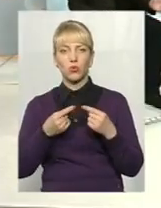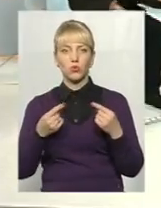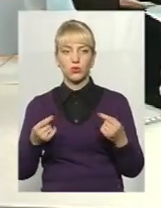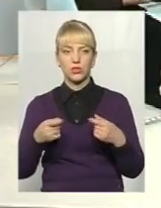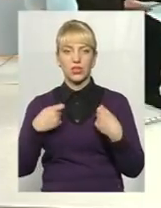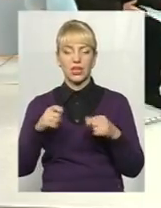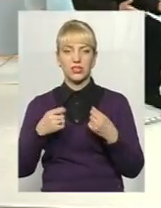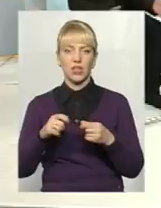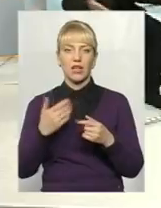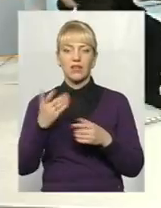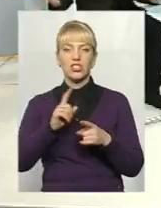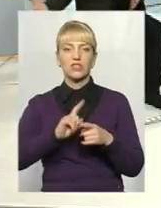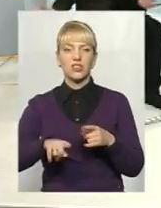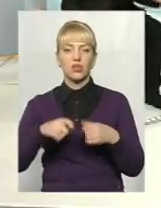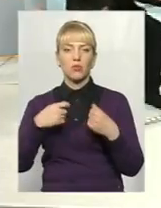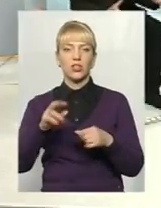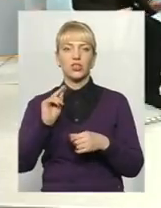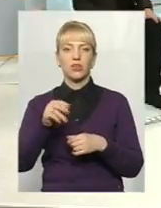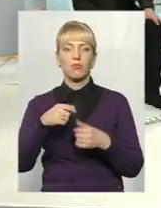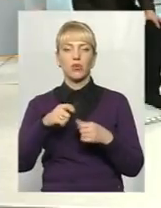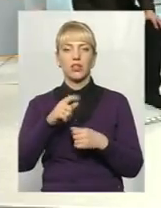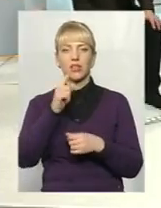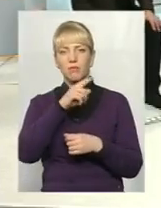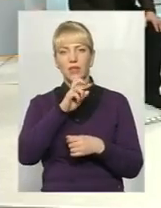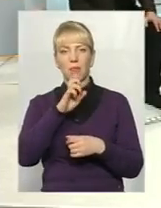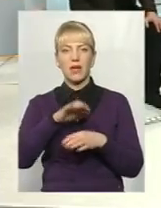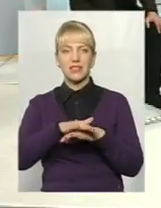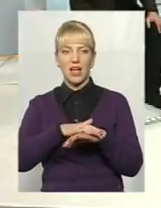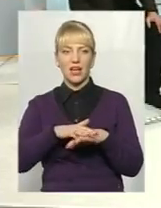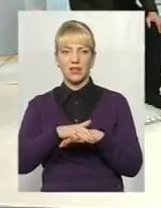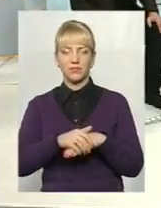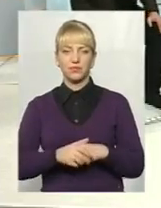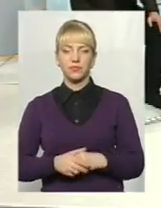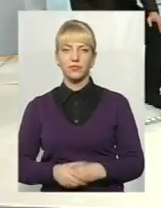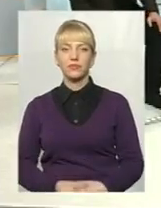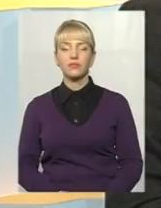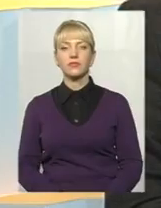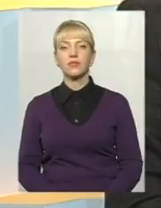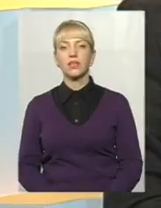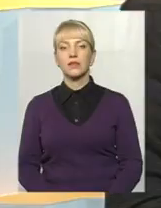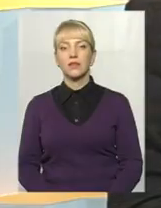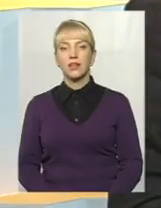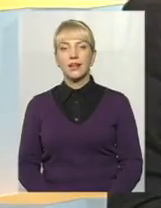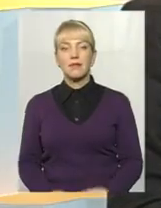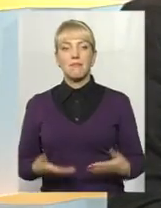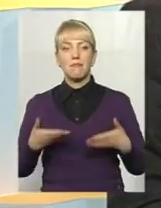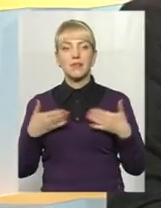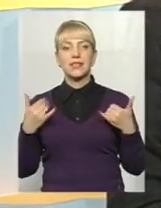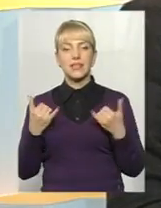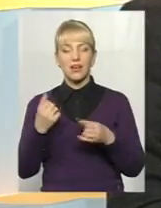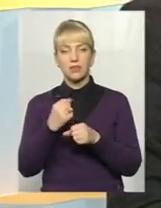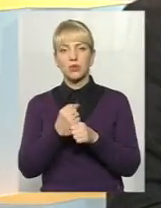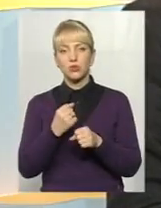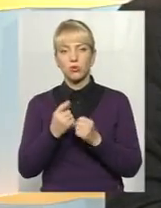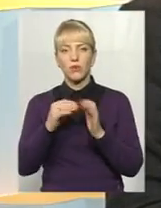реалізовуйте, ви її швидше продасте, чим продаєте там на базарах і все інше. поїдете до обласного центру. так. І ми зараз працюємо